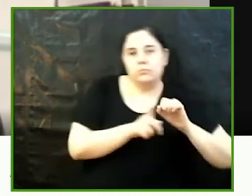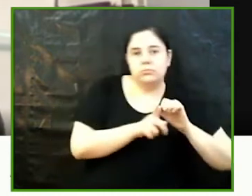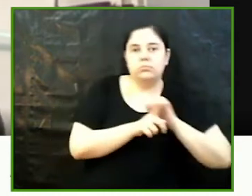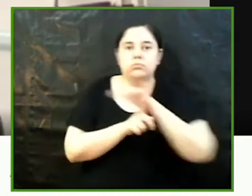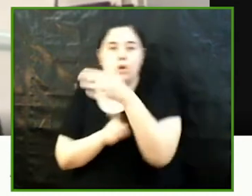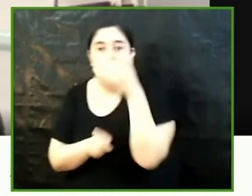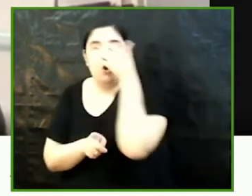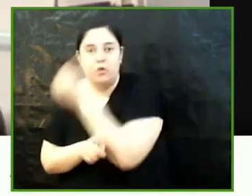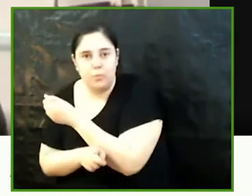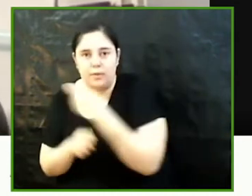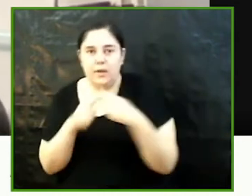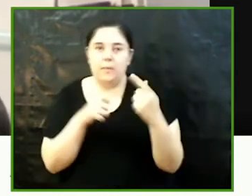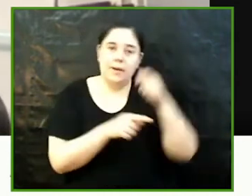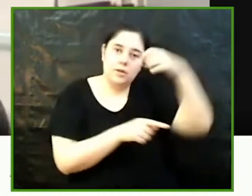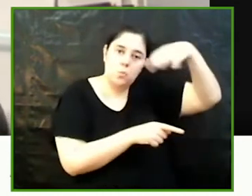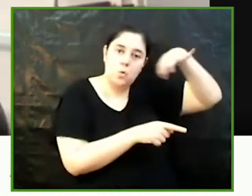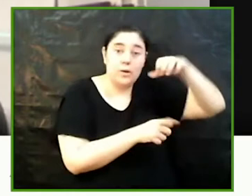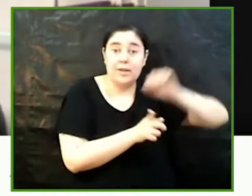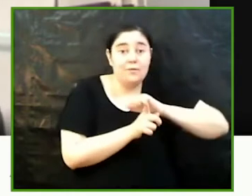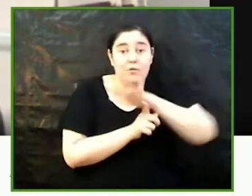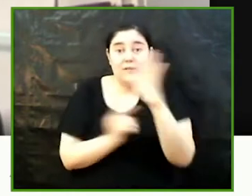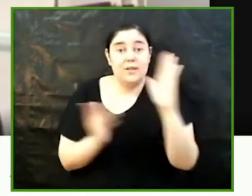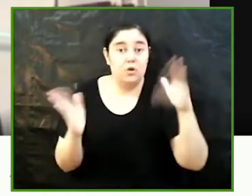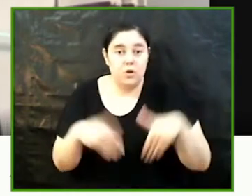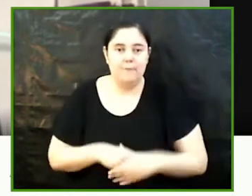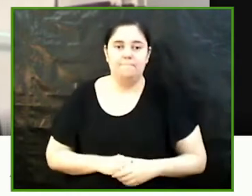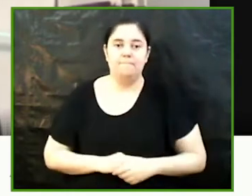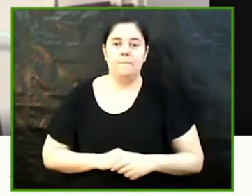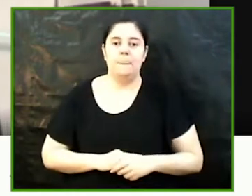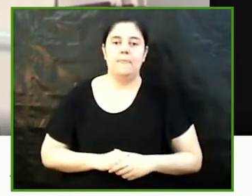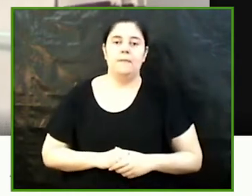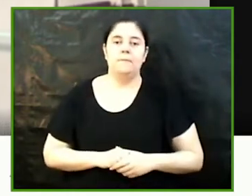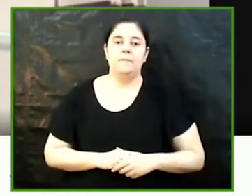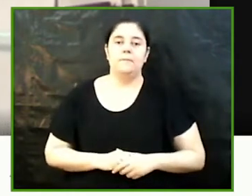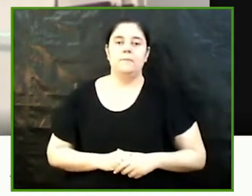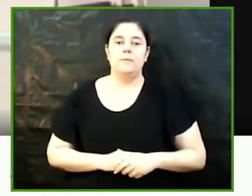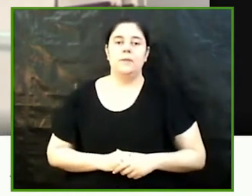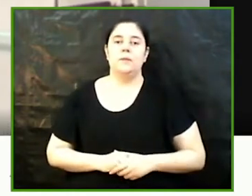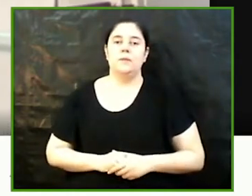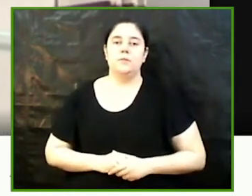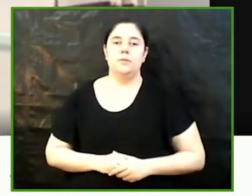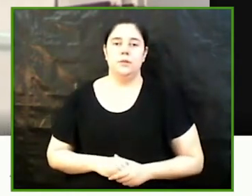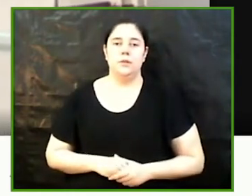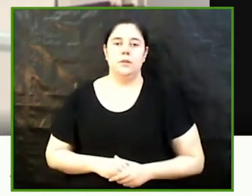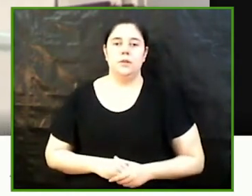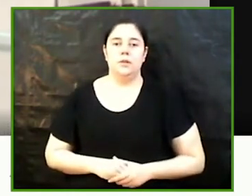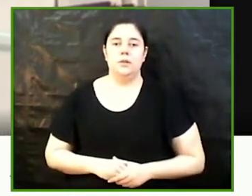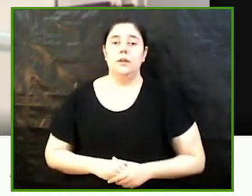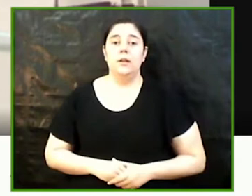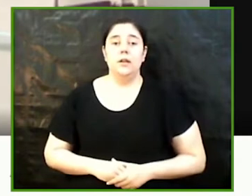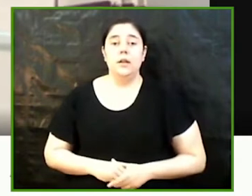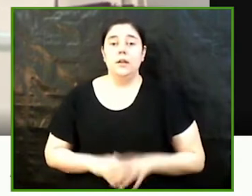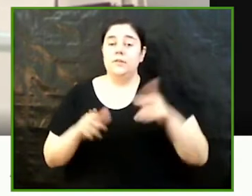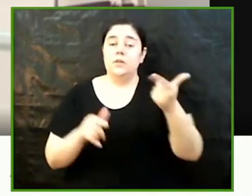d'únic dins del conjunt i finalment altres variables que vam treure es va concloure que només